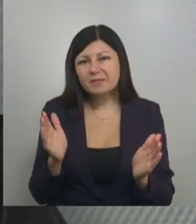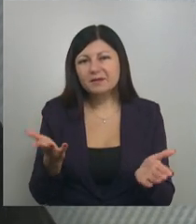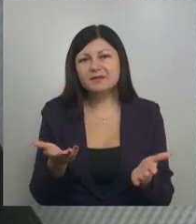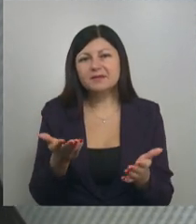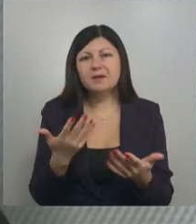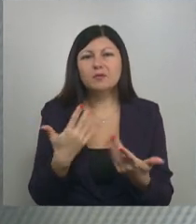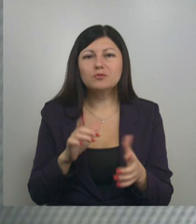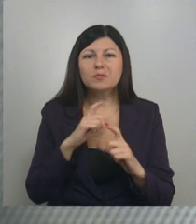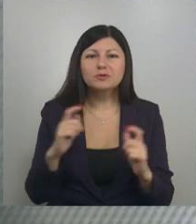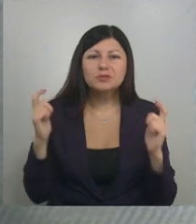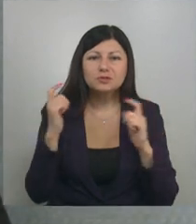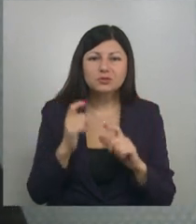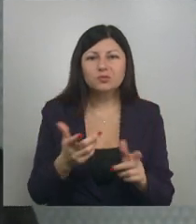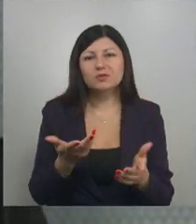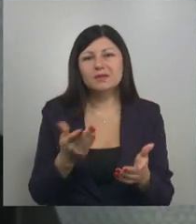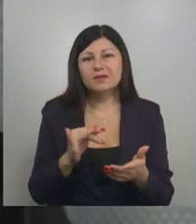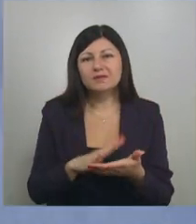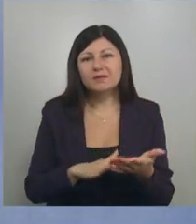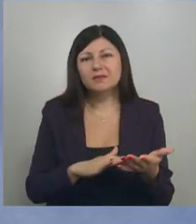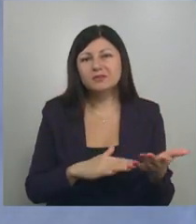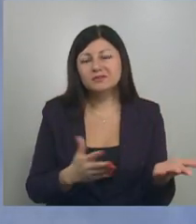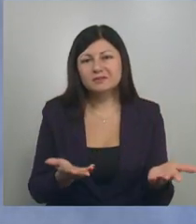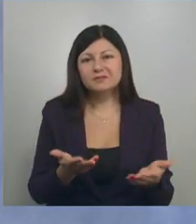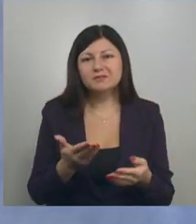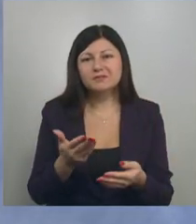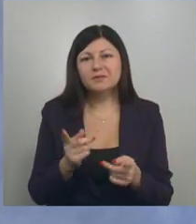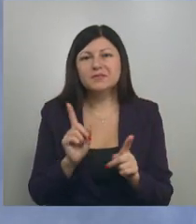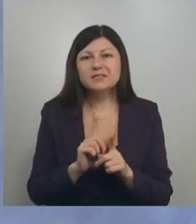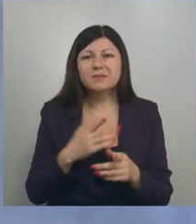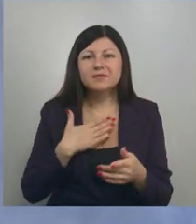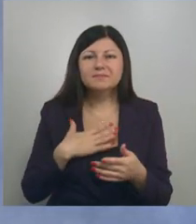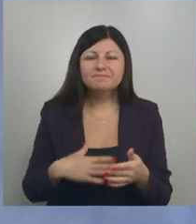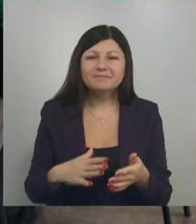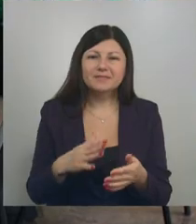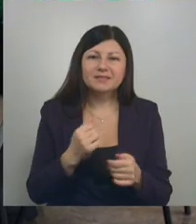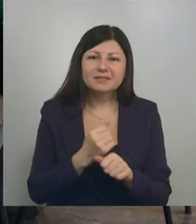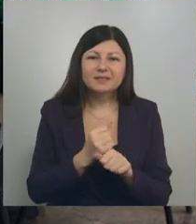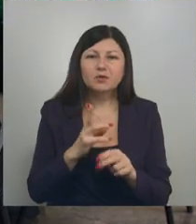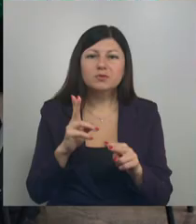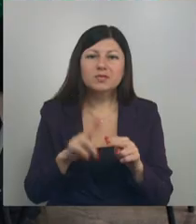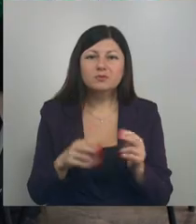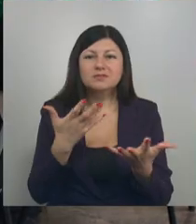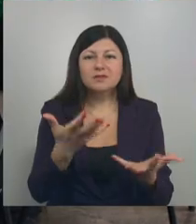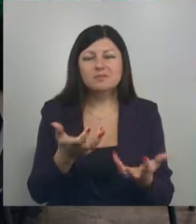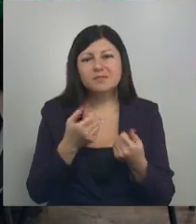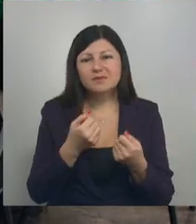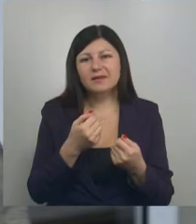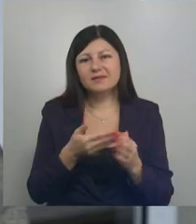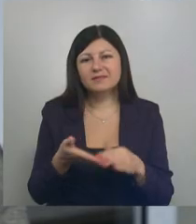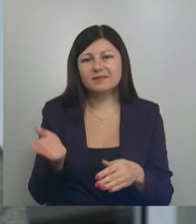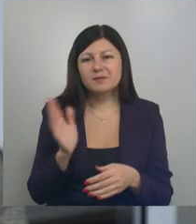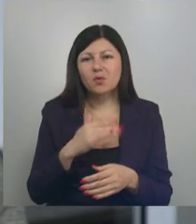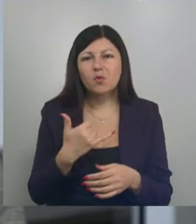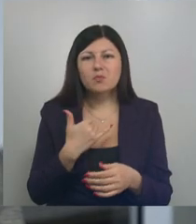снудик, и пошло как-то. Самые упорные – те, кто закончил изделие, забрали теплый головной убор домой.